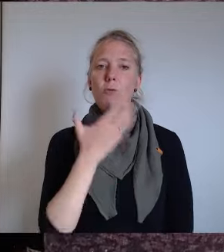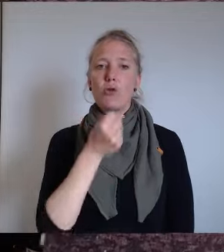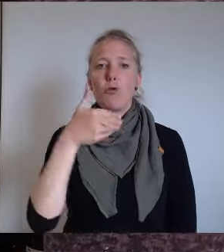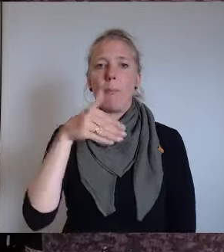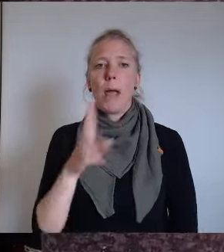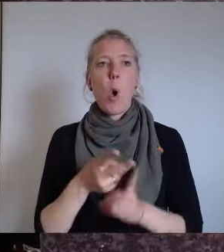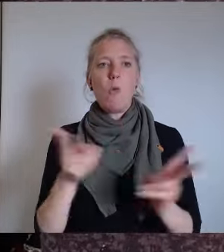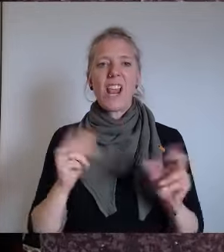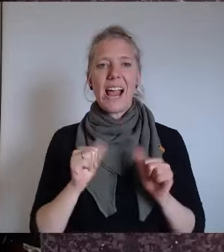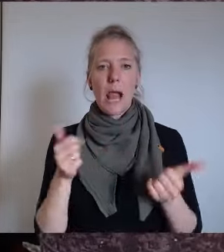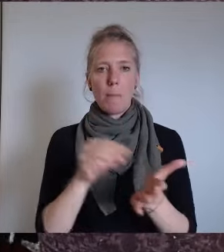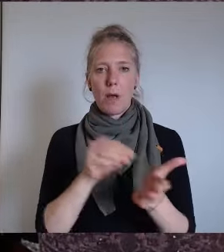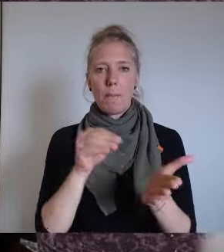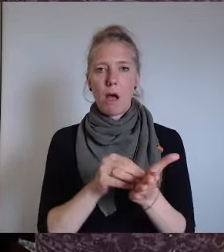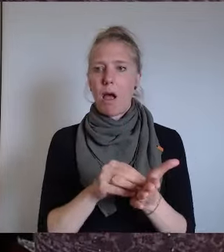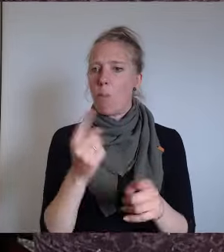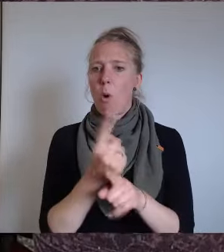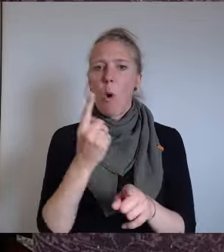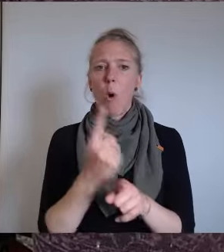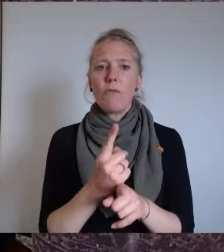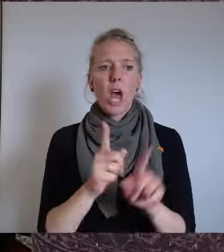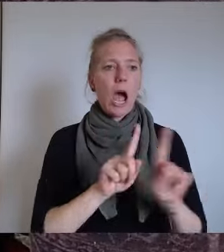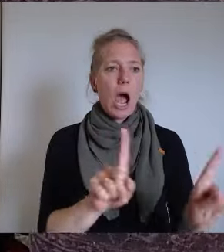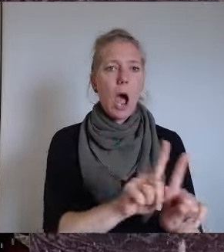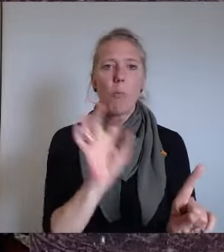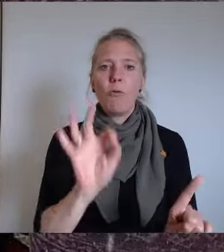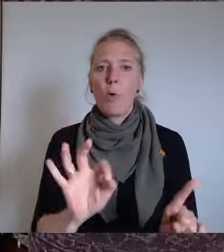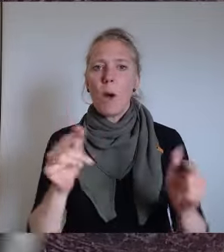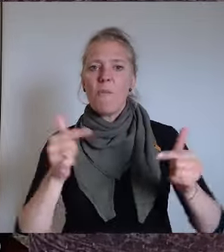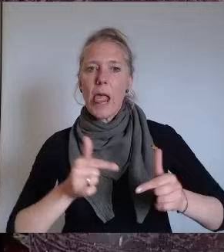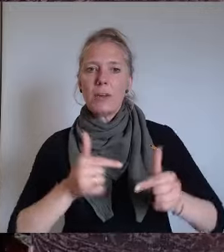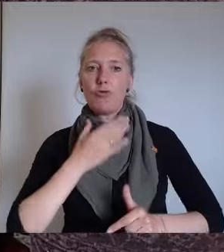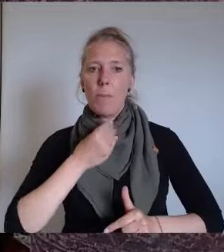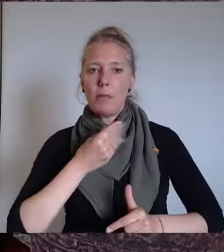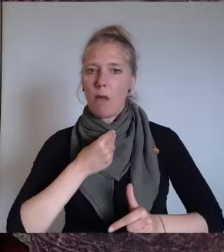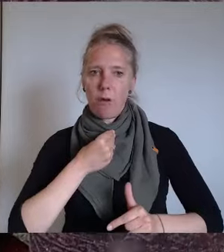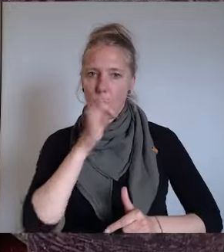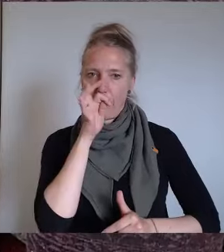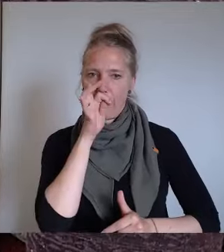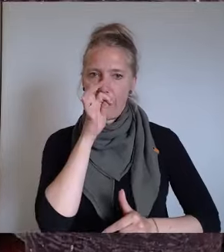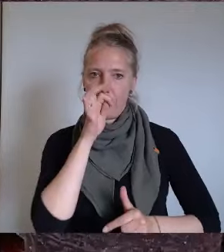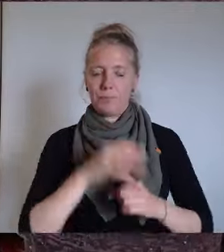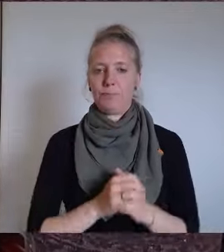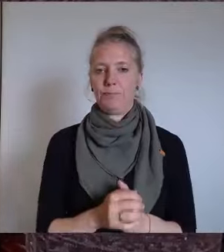Ich möchte mehr am öffentlichen Leben teilnehmen. Oft gibt es keinen räumlichen Pflegerischen Bedarf.